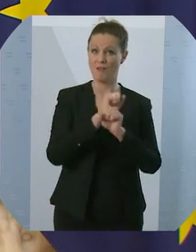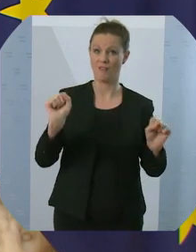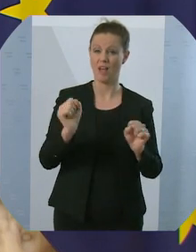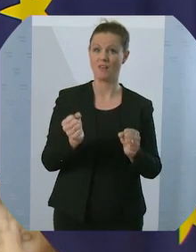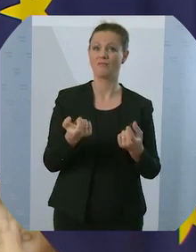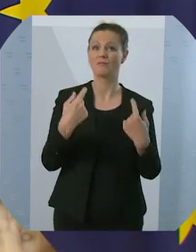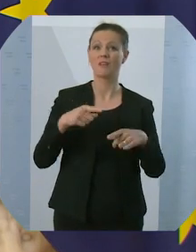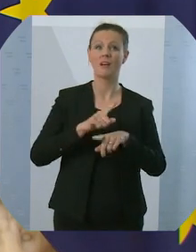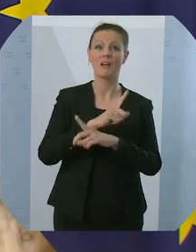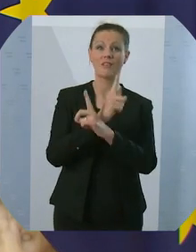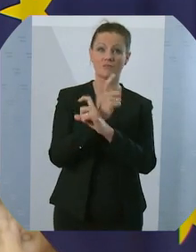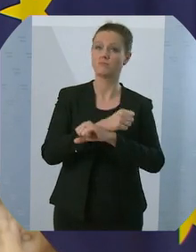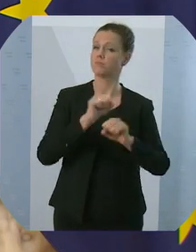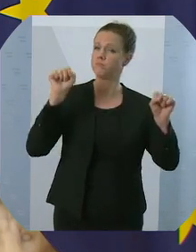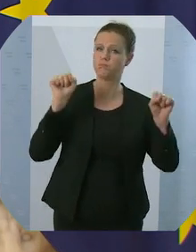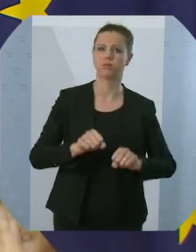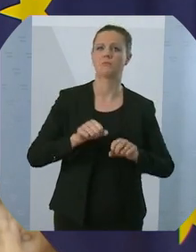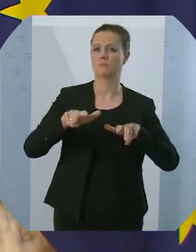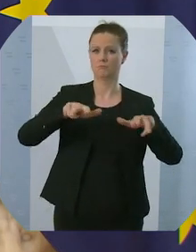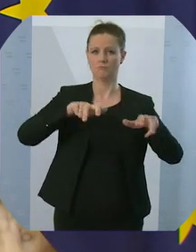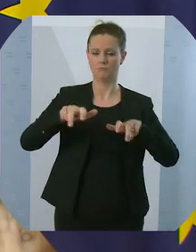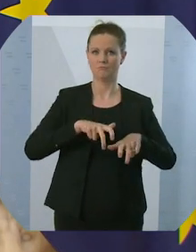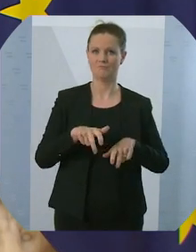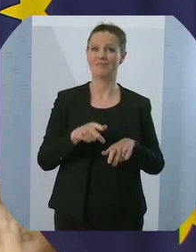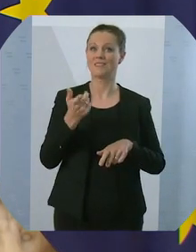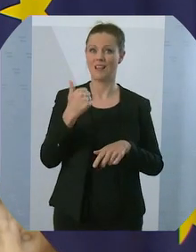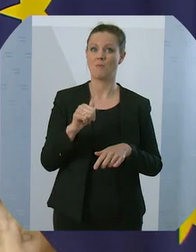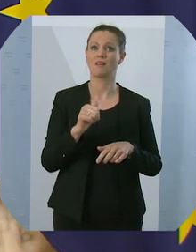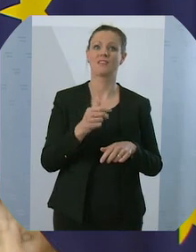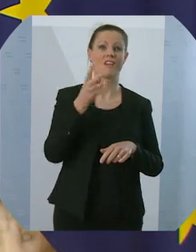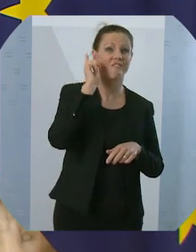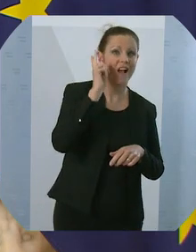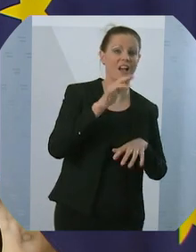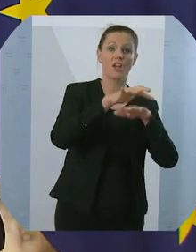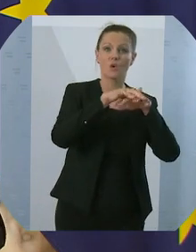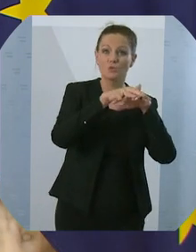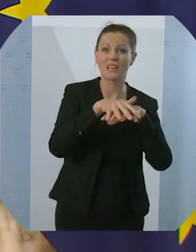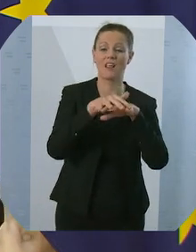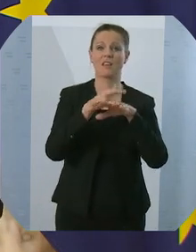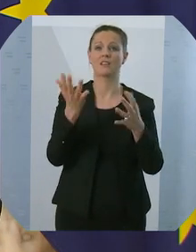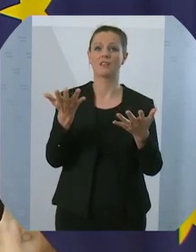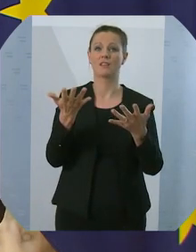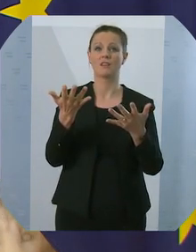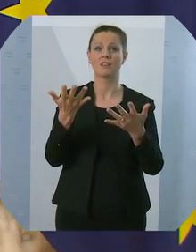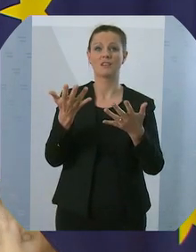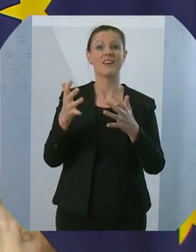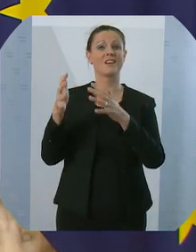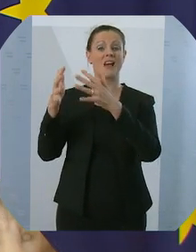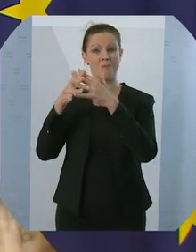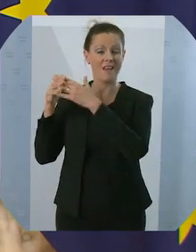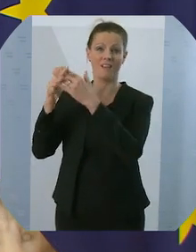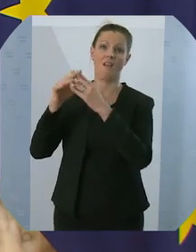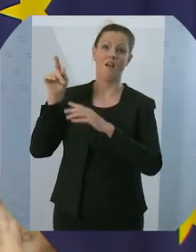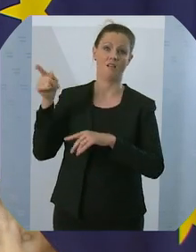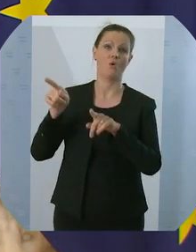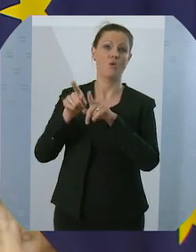nationalsozialistischen Terrorregime durch die alliierten Kräfte von Frankreich, von Großbritannien, von den Vereinigten Staaten von